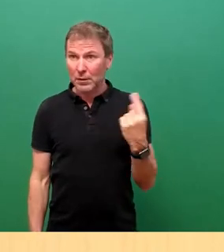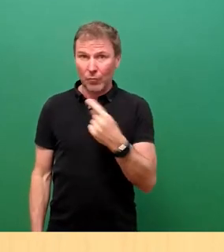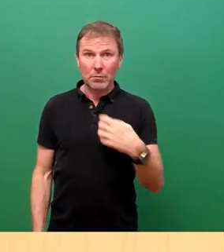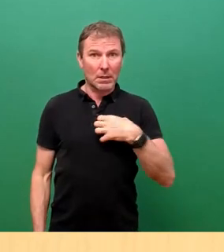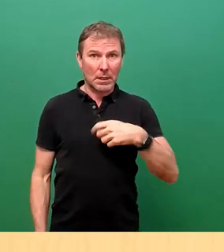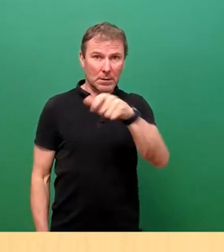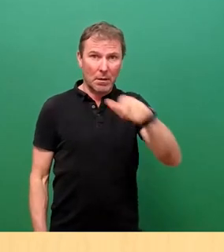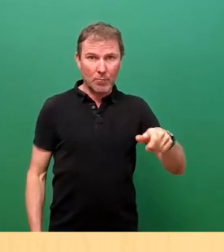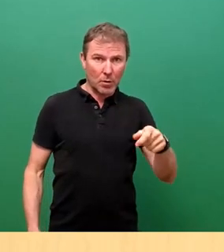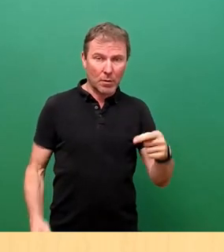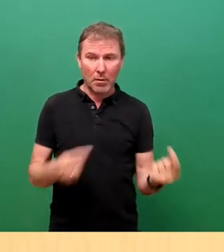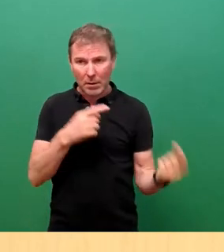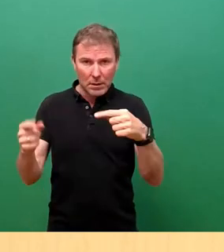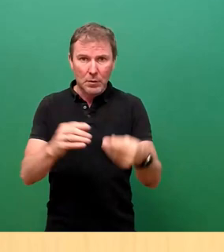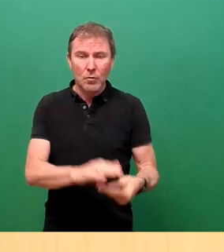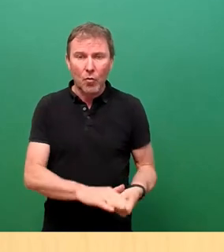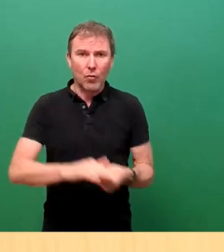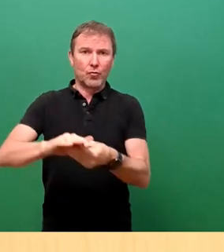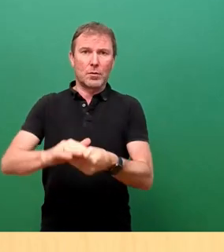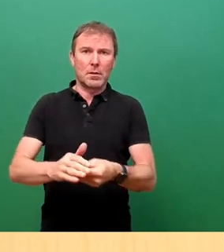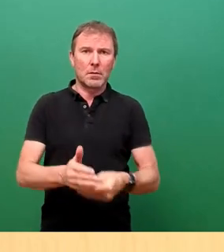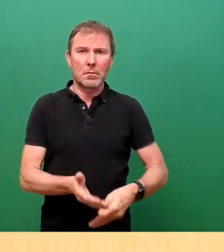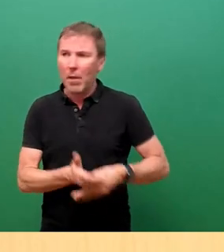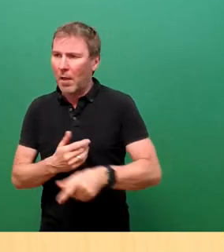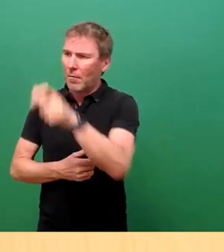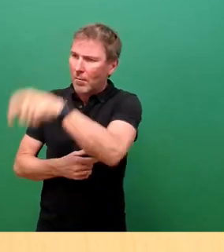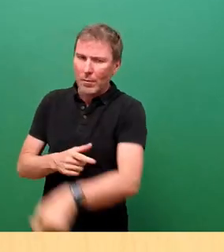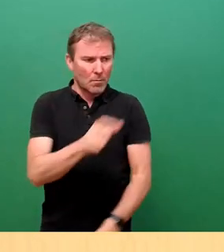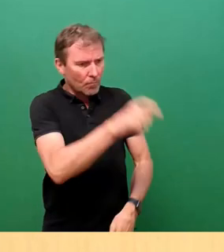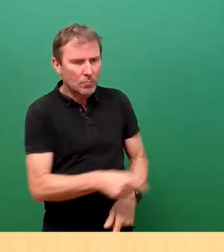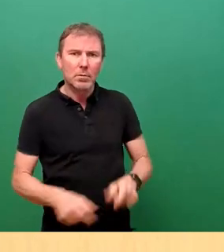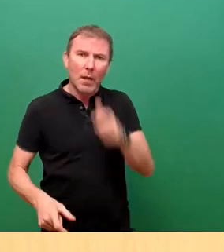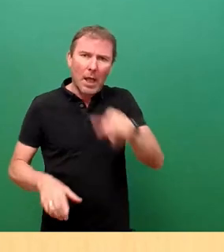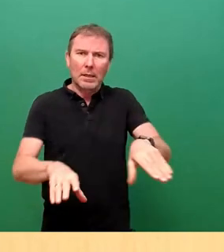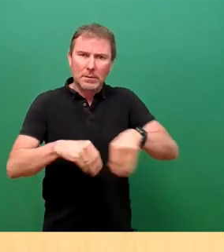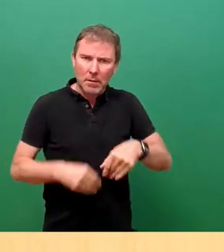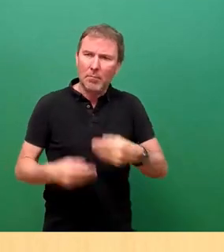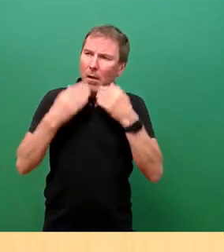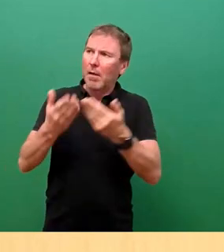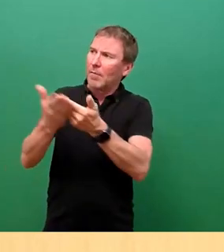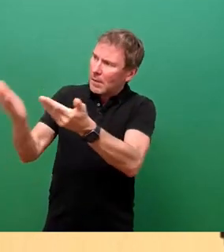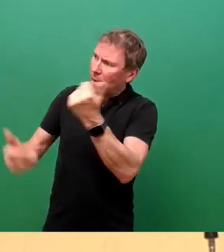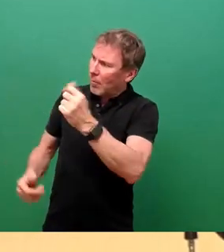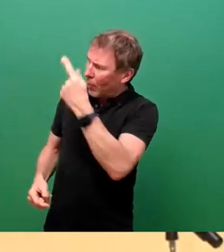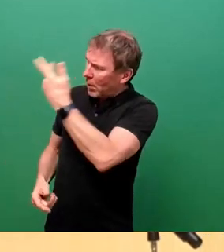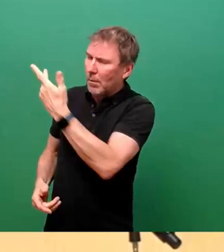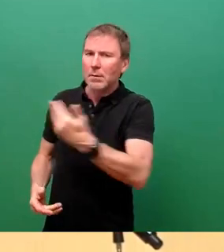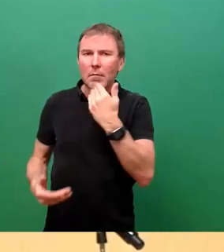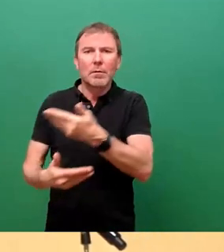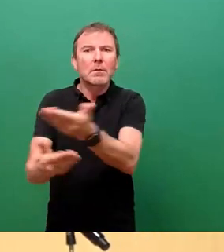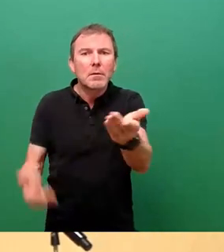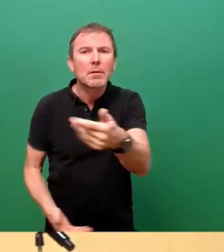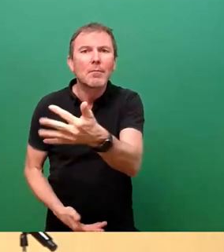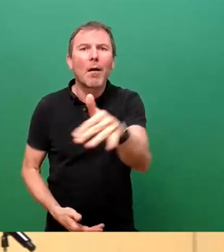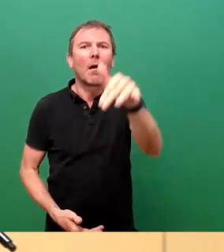und uns gegenseitig zu helfen und die Ängste unseres jeweiligen Mitmenschen ernst zu nehmen. Vielen Dank, Oberbürgermeister. Und vielen Dank denjenigen, die hier drinnen waren